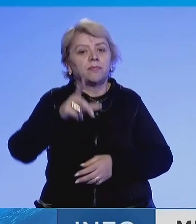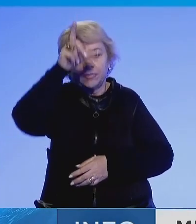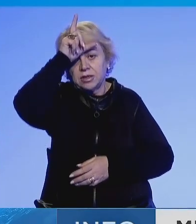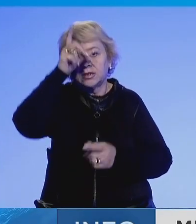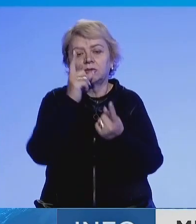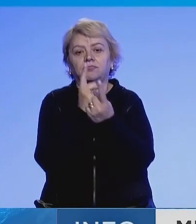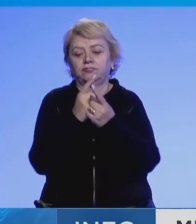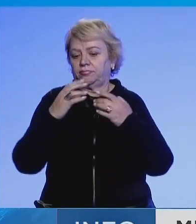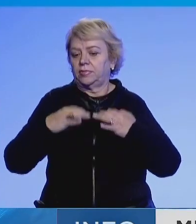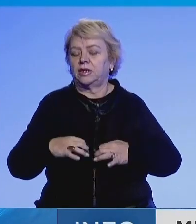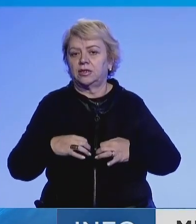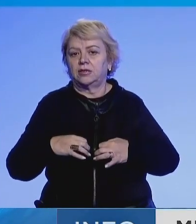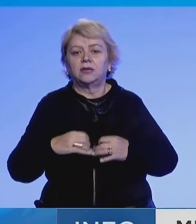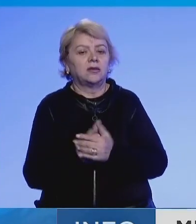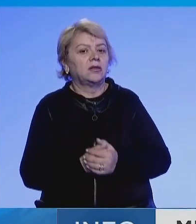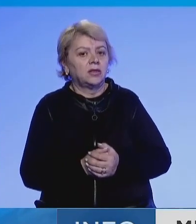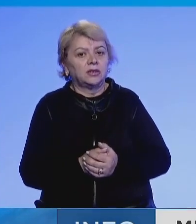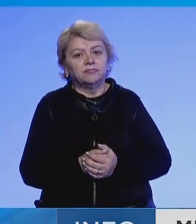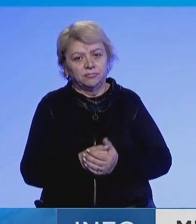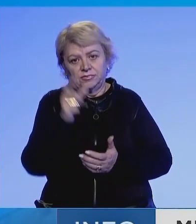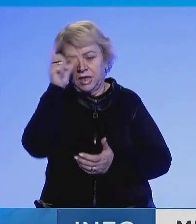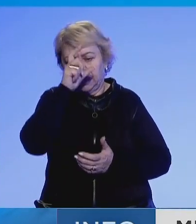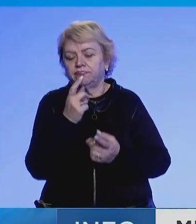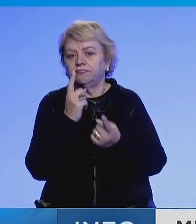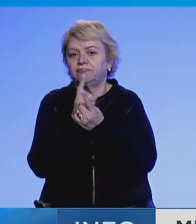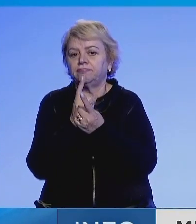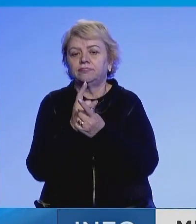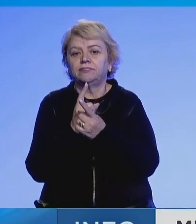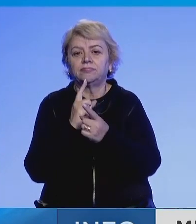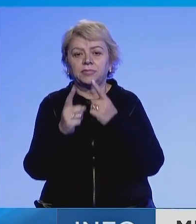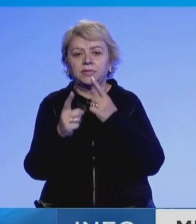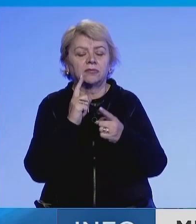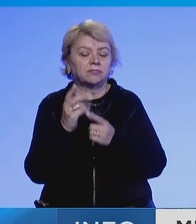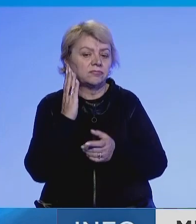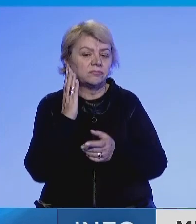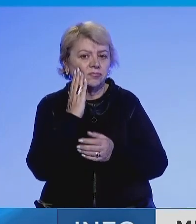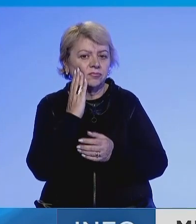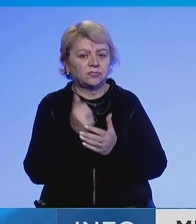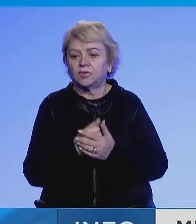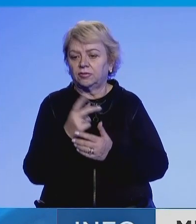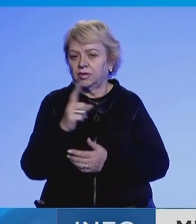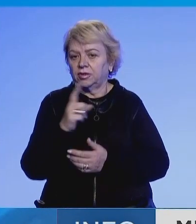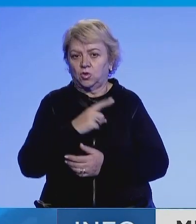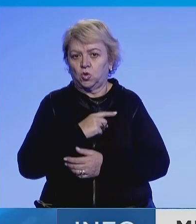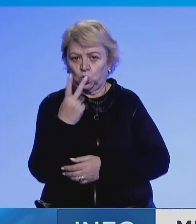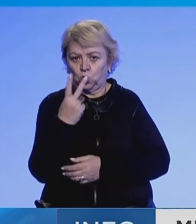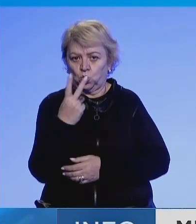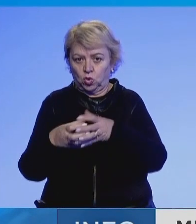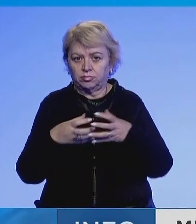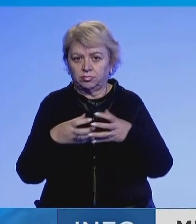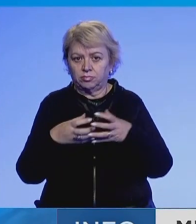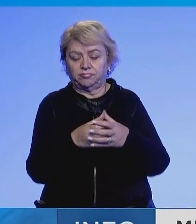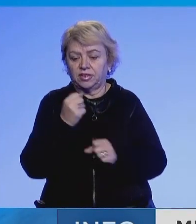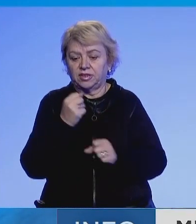a ju takua me presidentin serb Aleksandr Vucec, pas takimit emisar e Amerikan deklaroj se pretën nga të dyja palet që të vazhdojnë në mënyrë